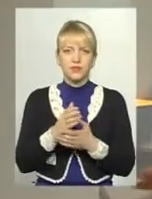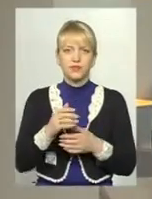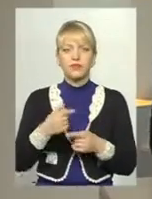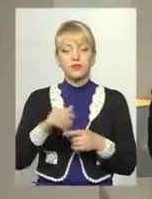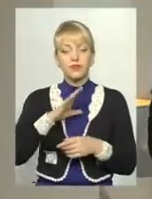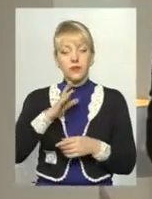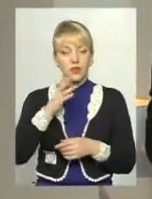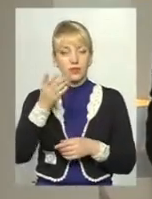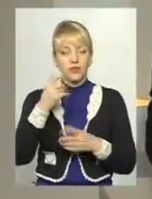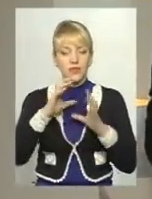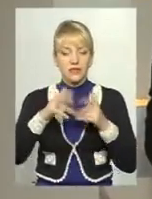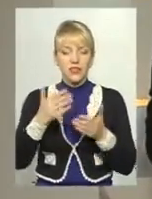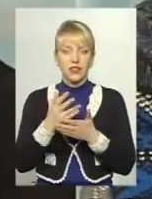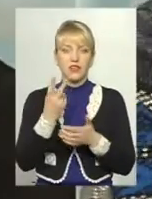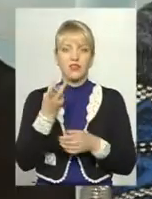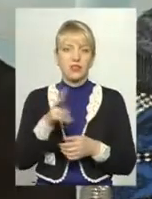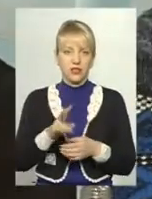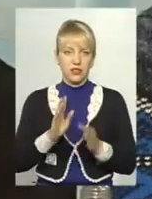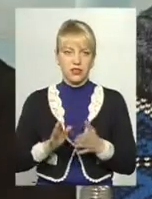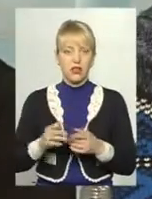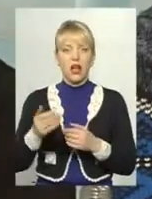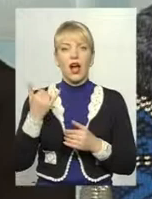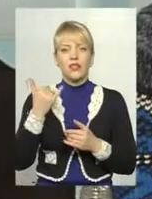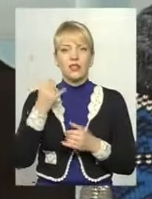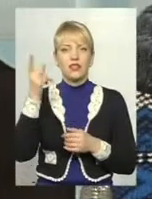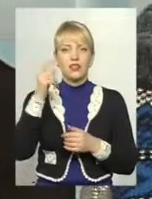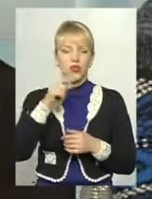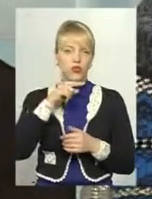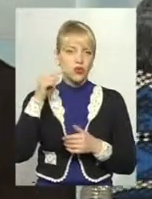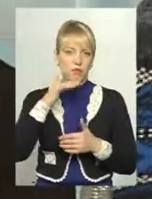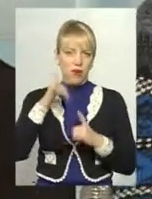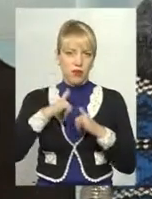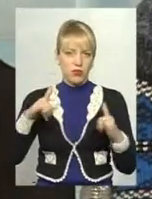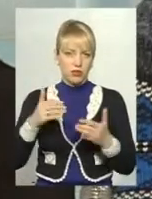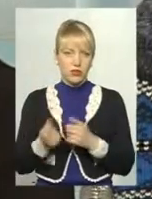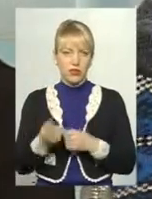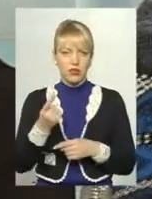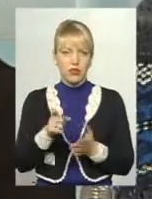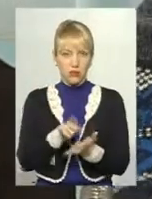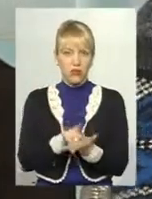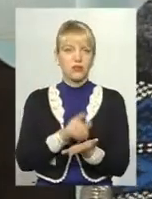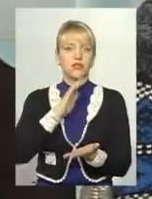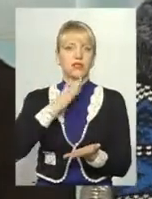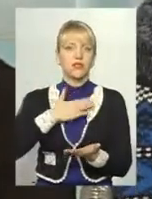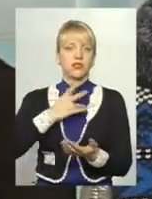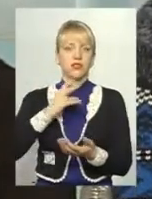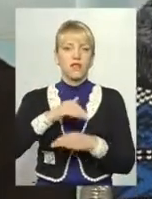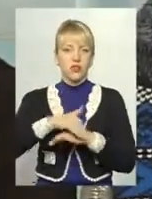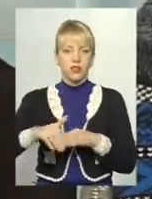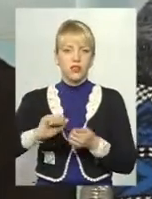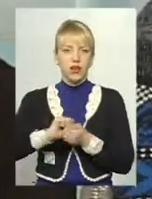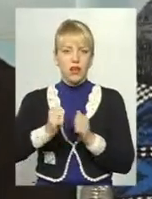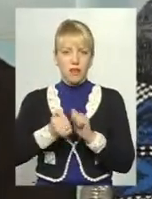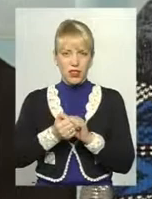То вони ставляють там ці пам'ятники, Калінграді, Москві, Санкт-Петербург. Танк наш, на Кам'янецький, звичайний